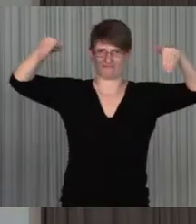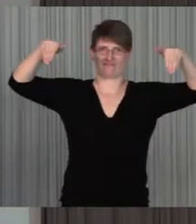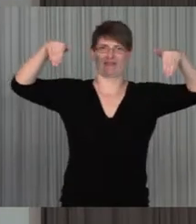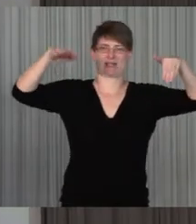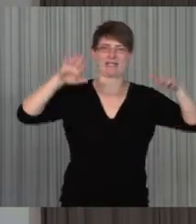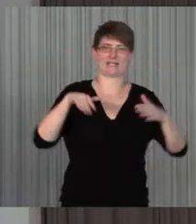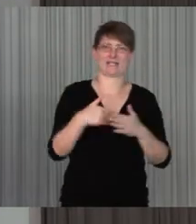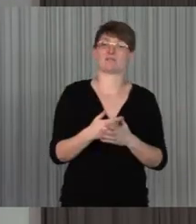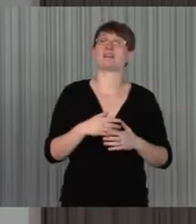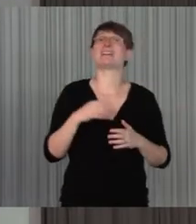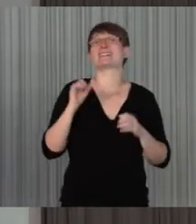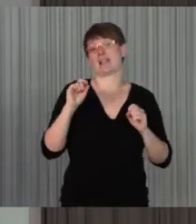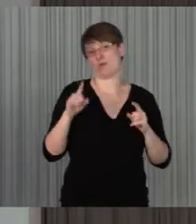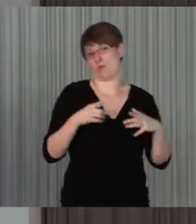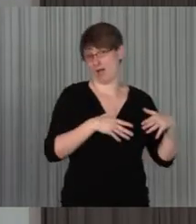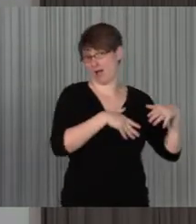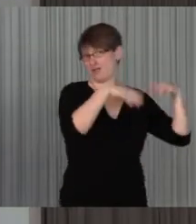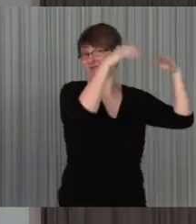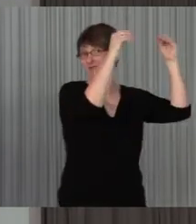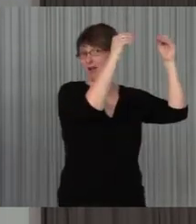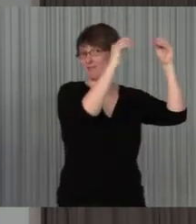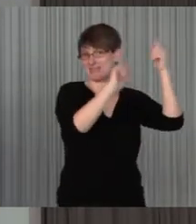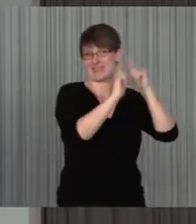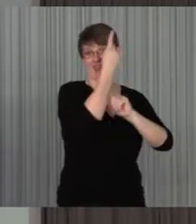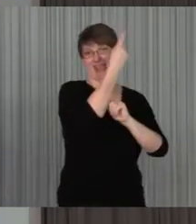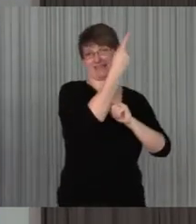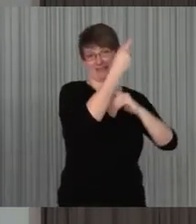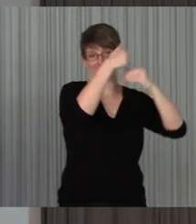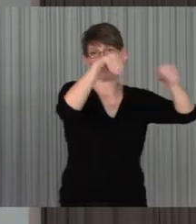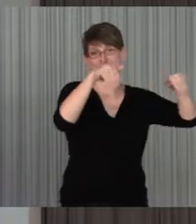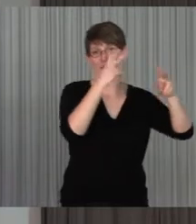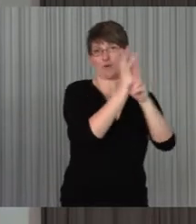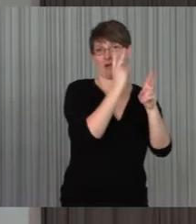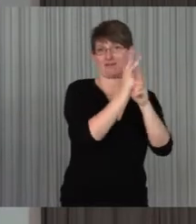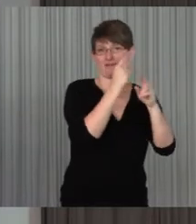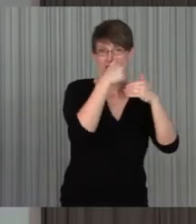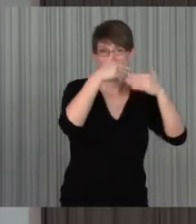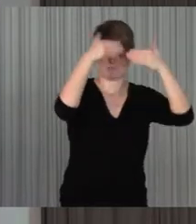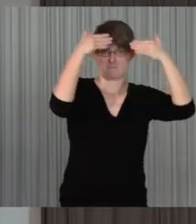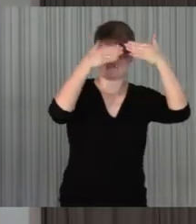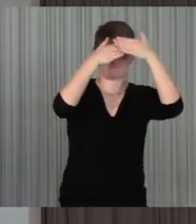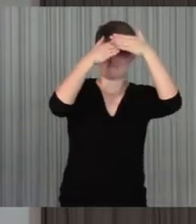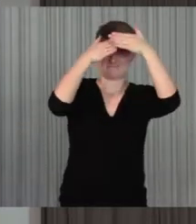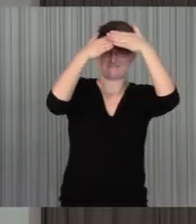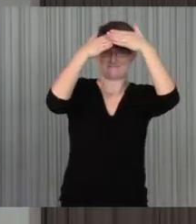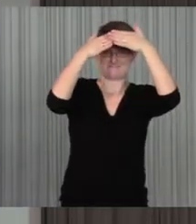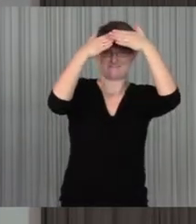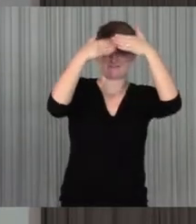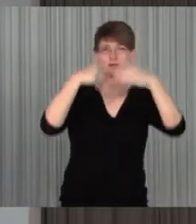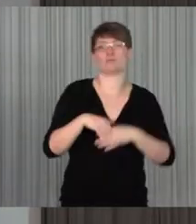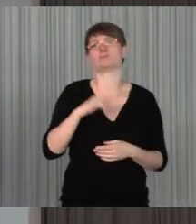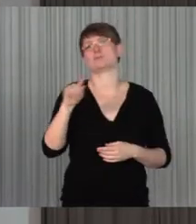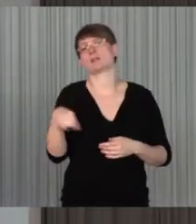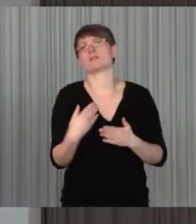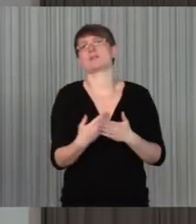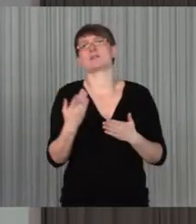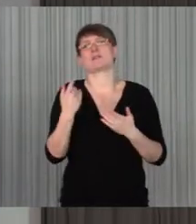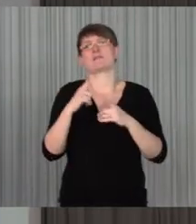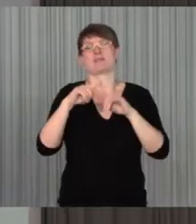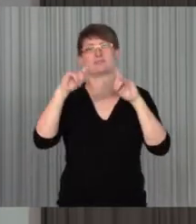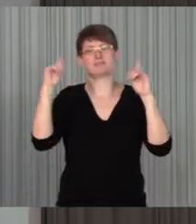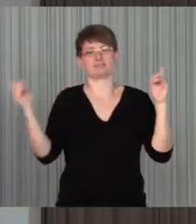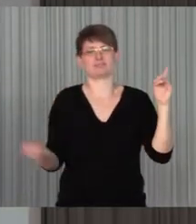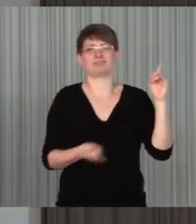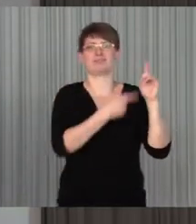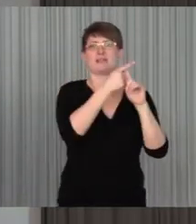auch mit anfangen können, was die erste Barriere ist, die viel verhindert und es schließt auch den Kreis sozusagen zu der